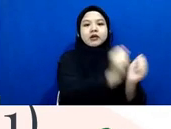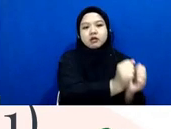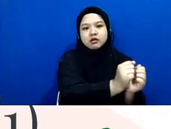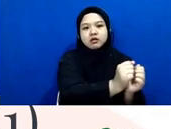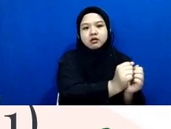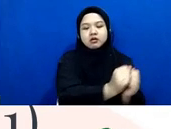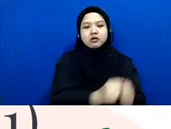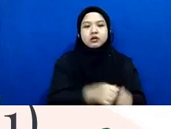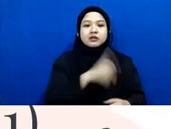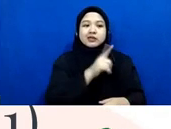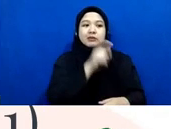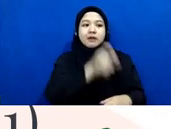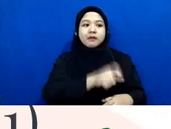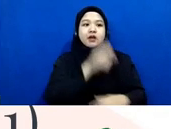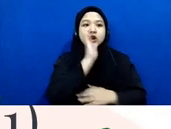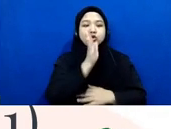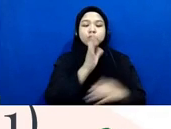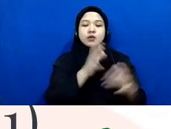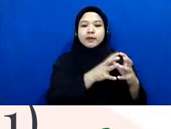tadi nah